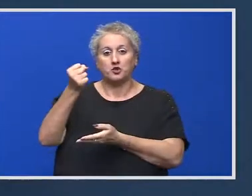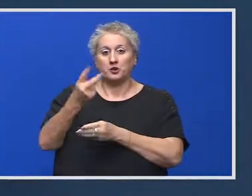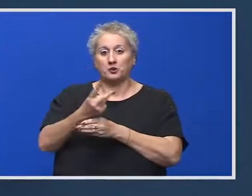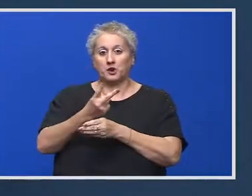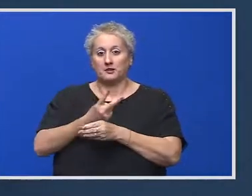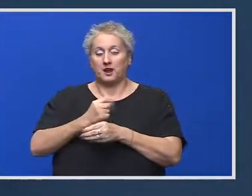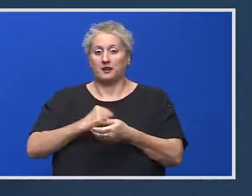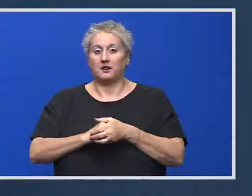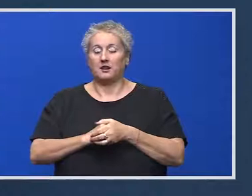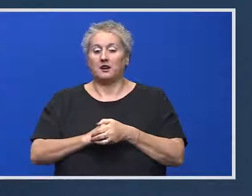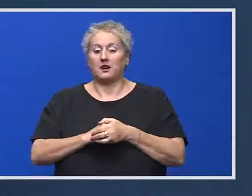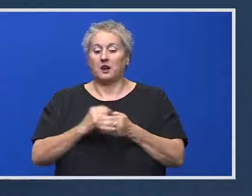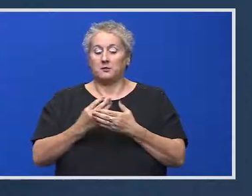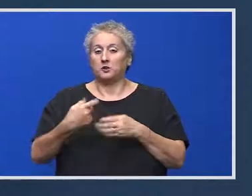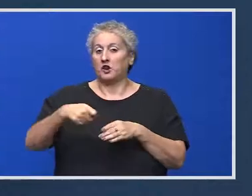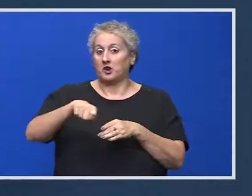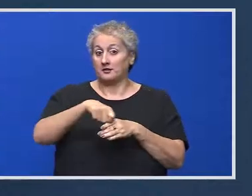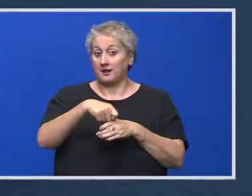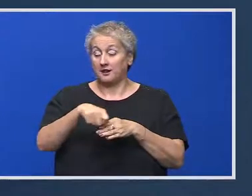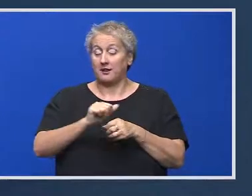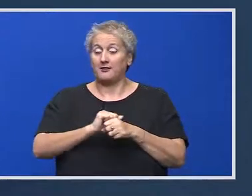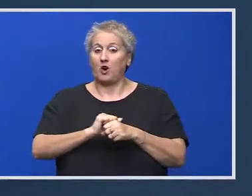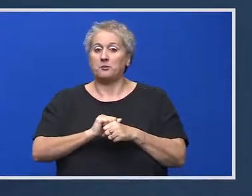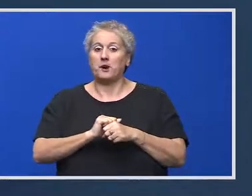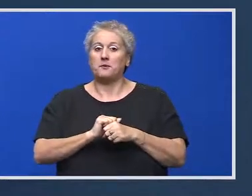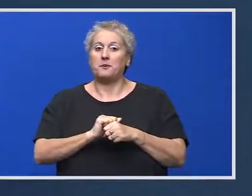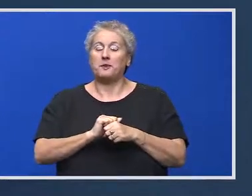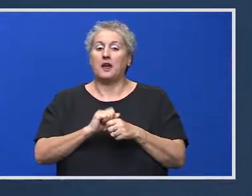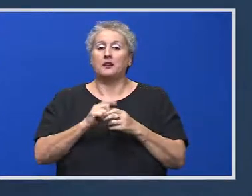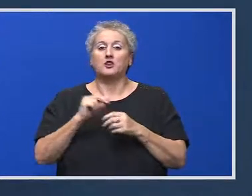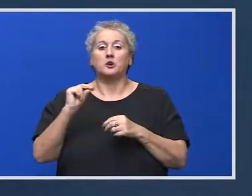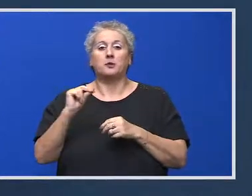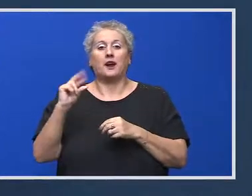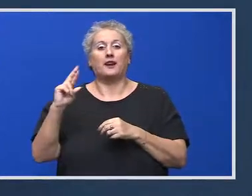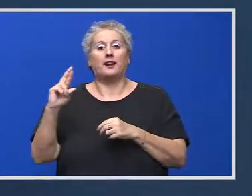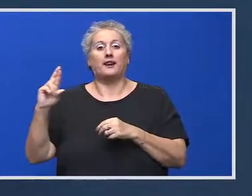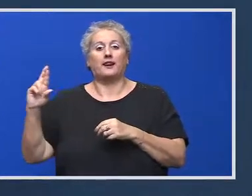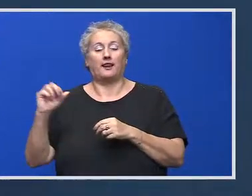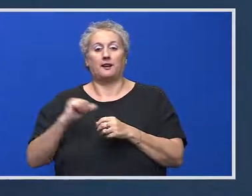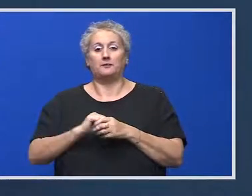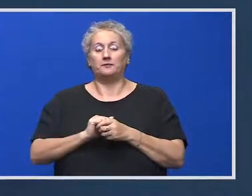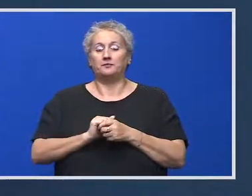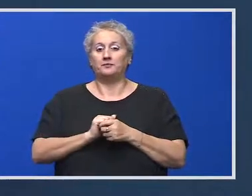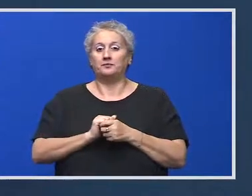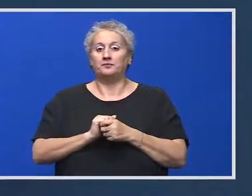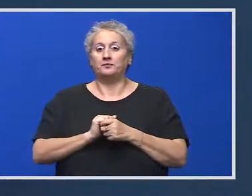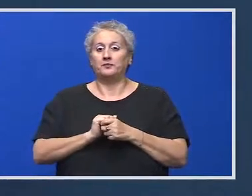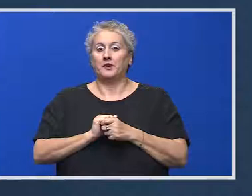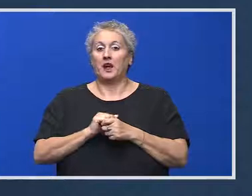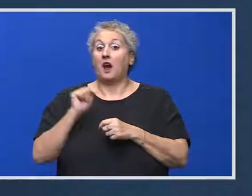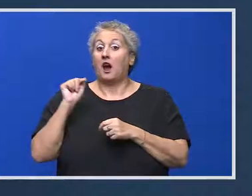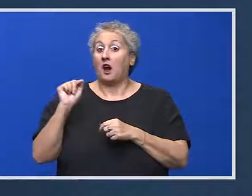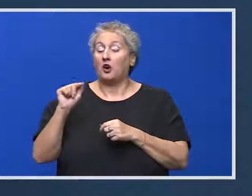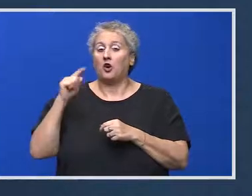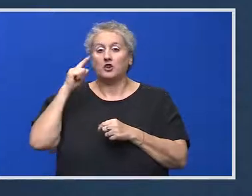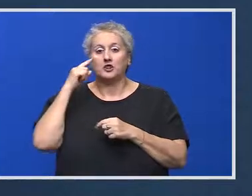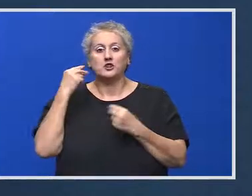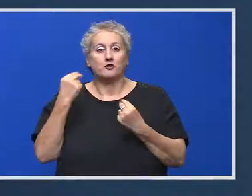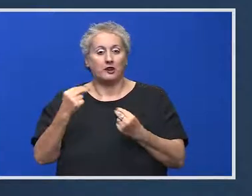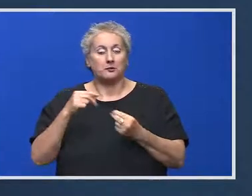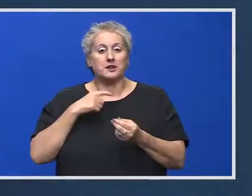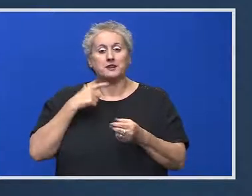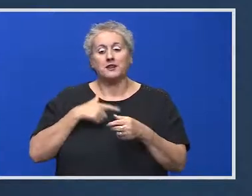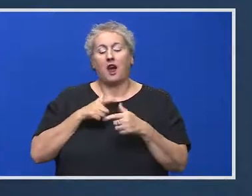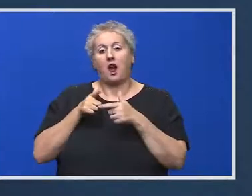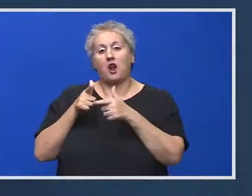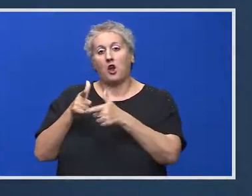pentru acest program de reformă, dar și prin PNRR, programul de redesare și rezidență. Acolo, știți foarte bine, sunt alocate